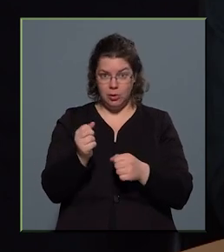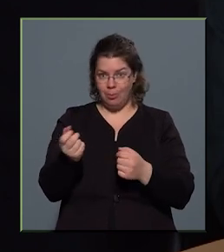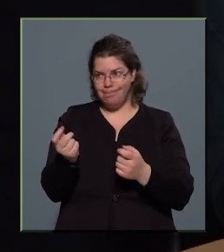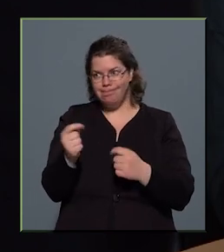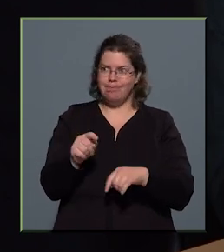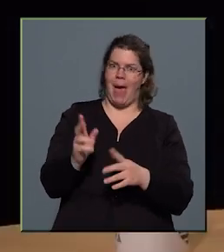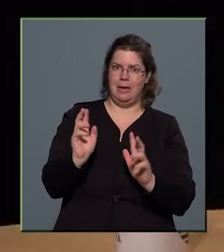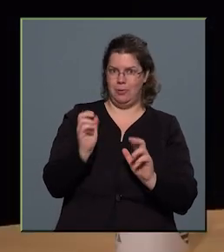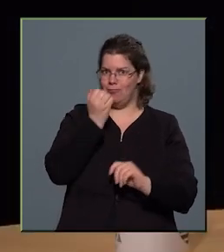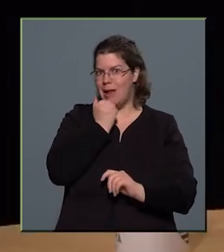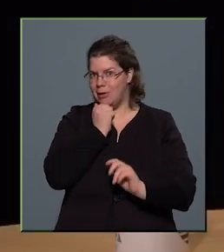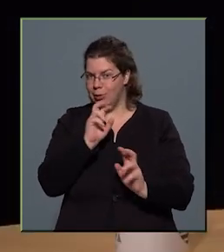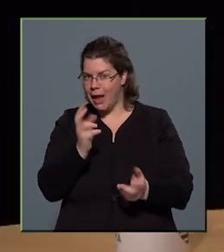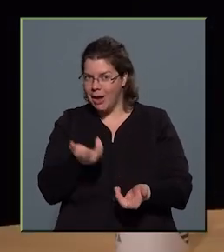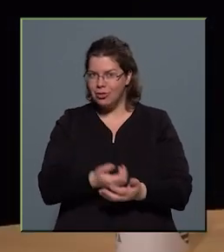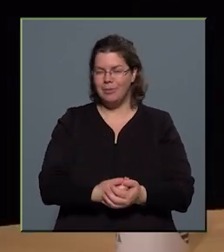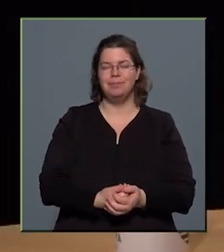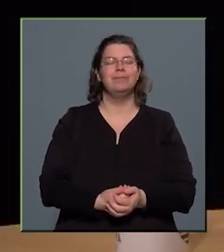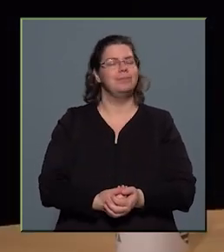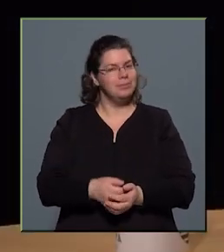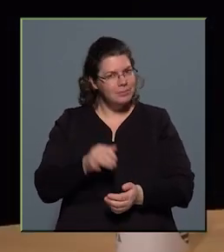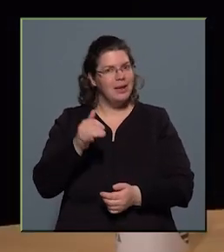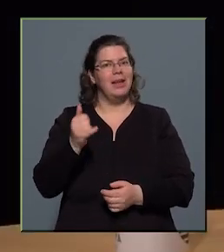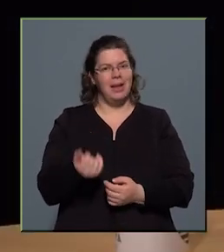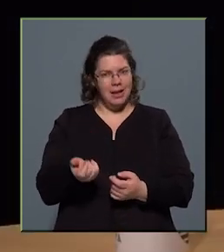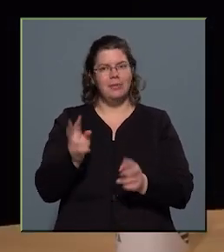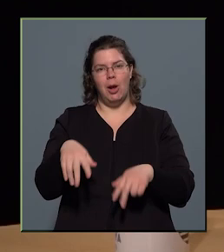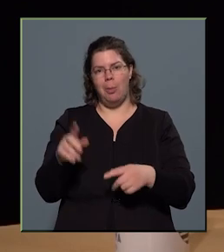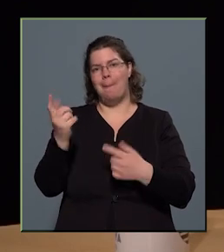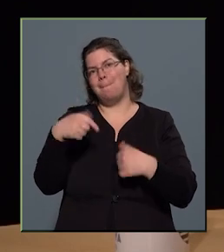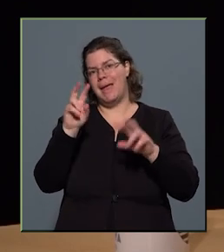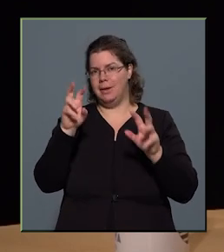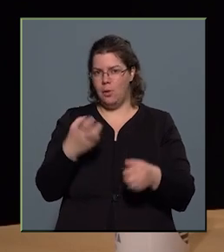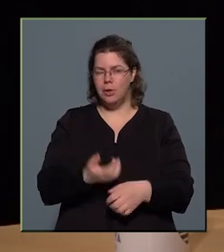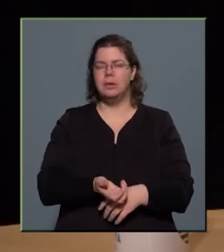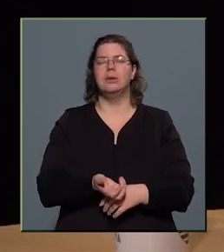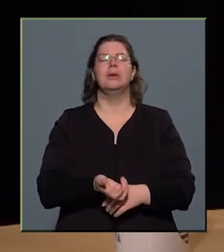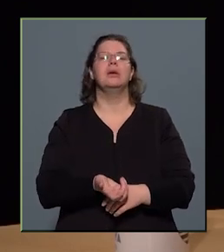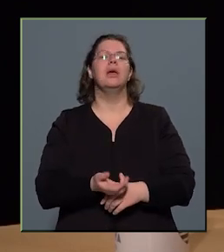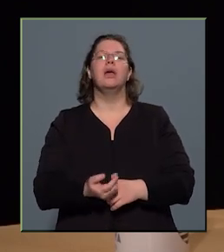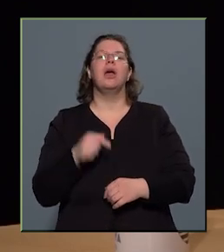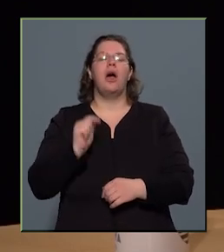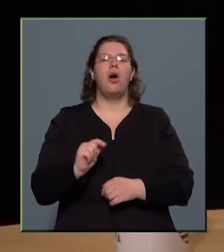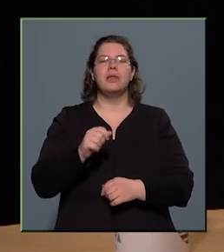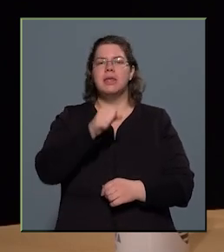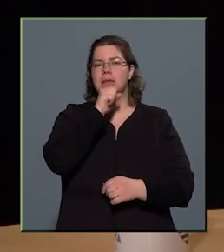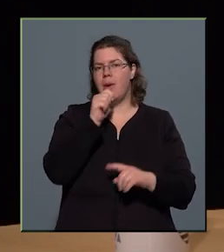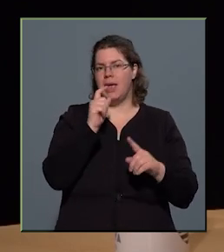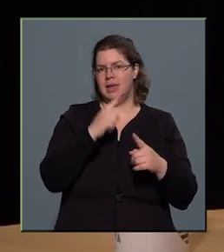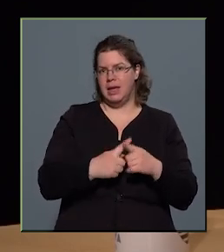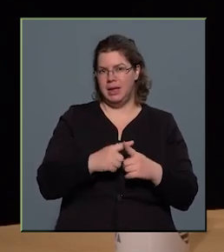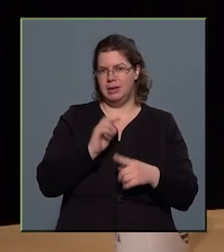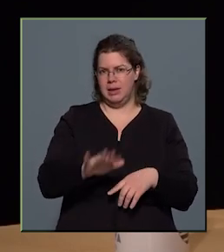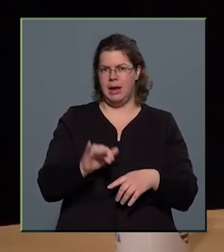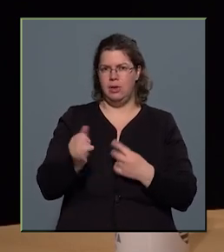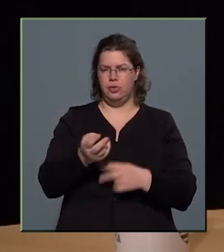vállalkozás, nem? Ez teljes mértékben bejött, igen. Tehát a SpaceX-nek, és hát